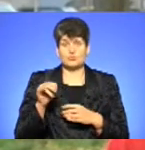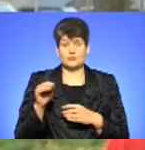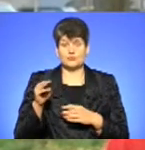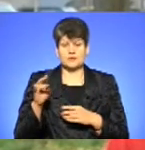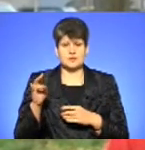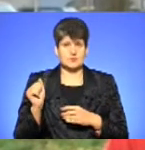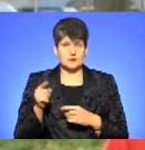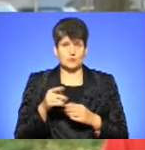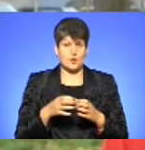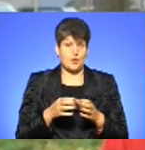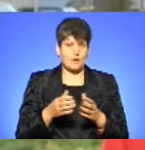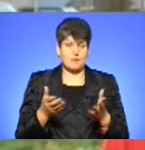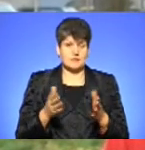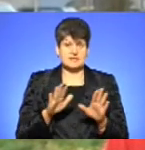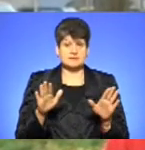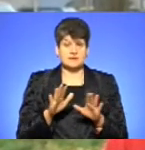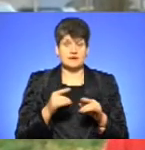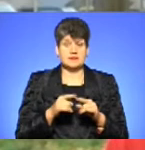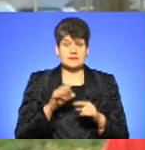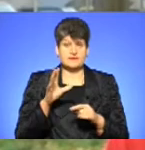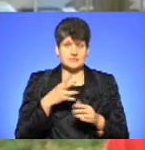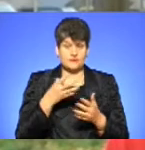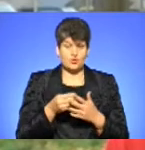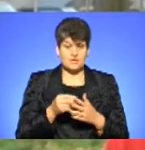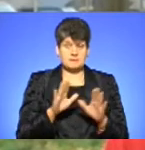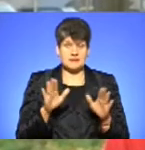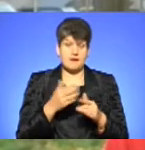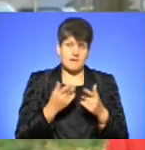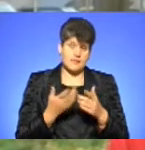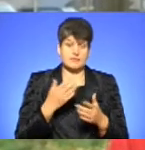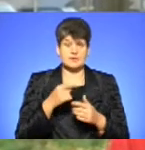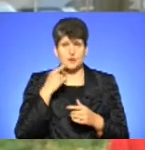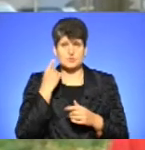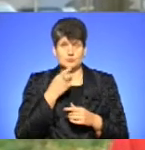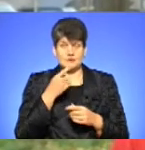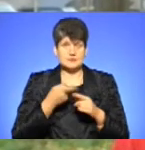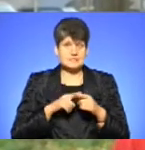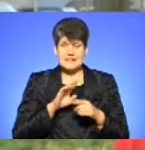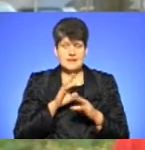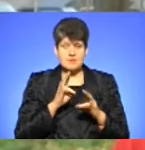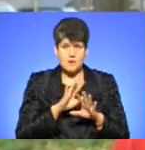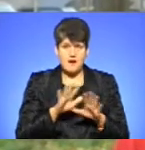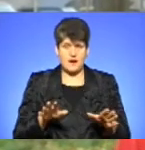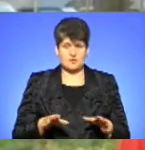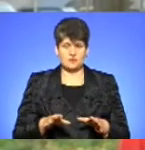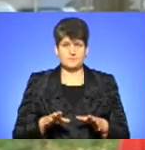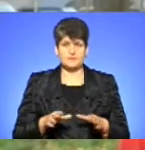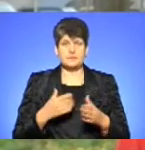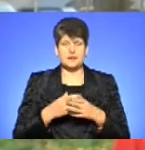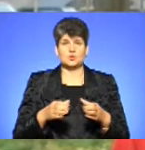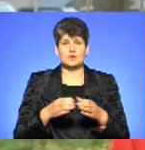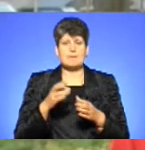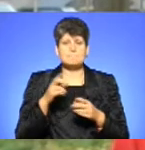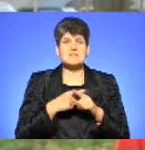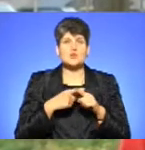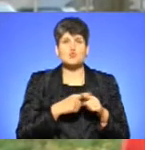команди, співають це в своїх піснях, але на російській мові. Це ж ненормально. Так само гурти з Білорусі,